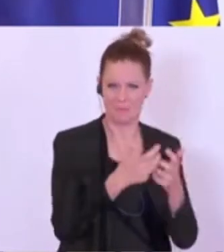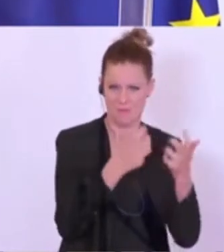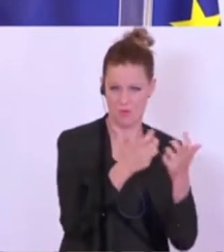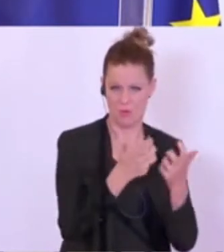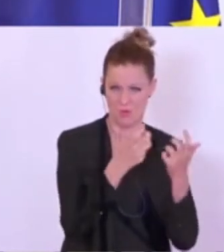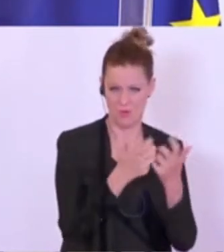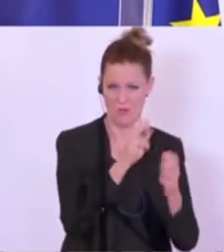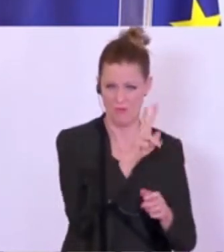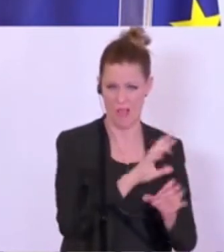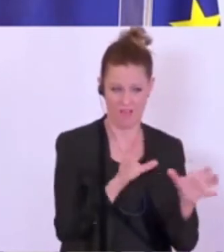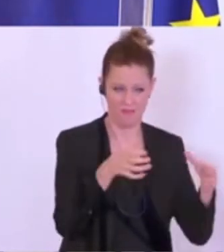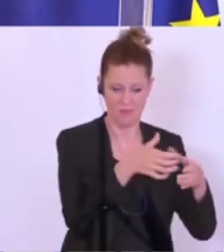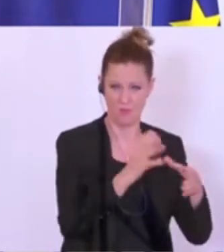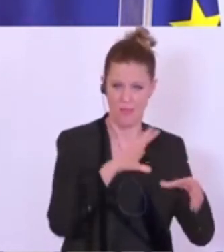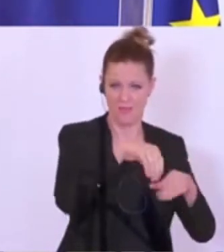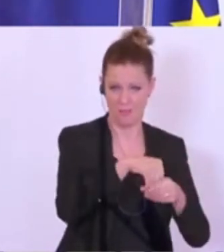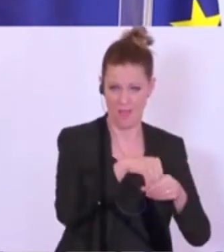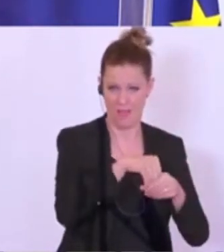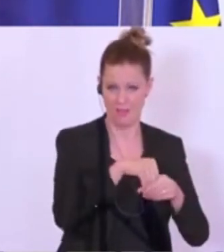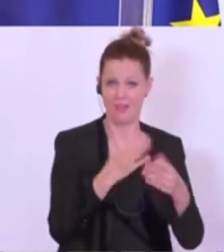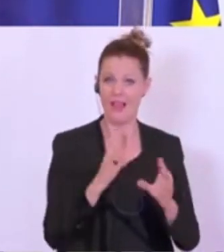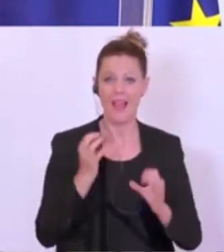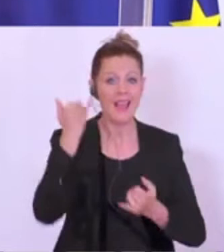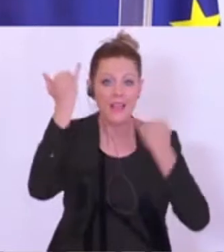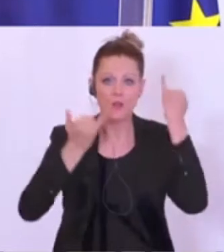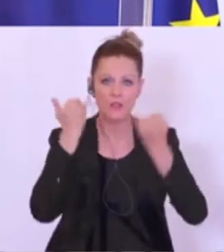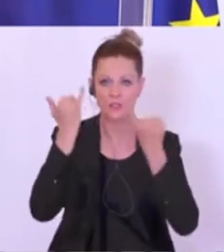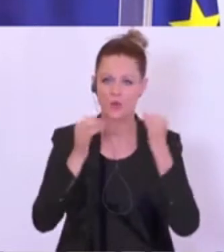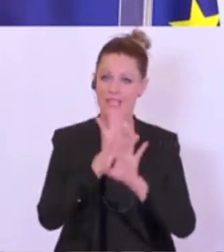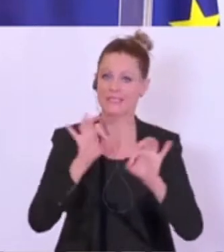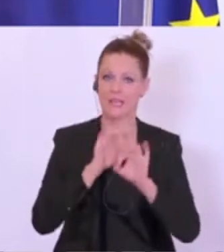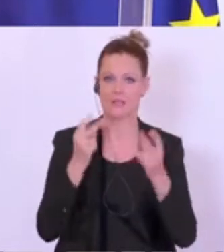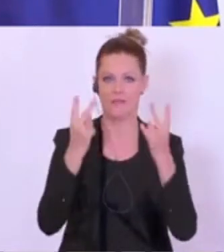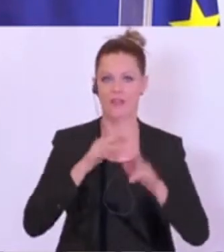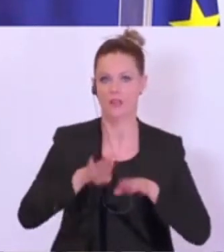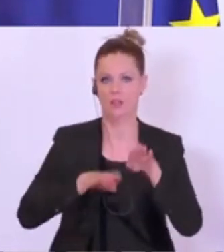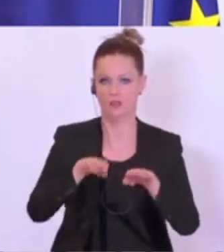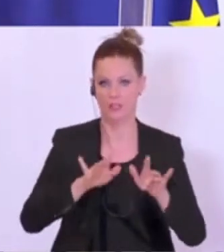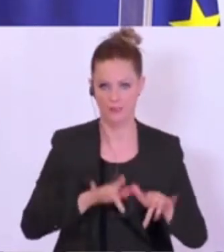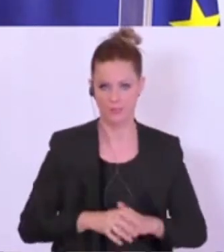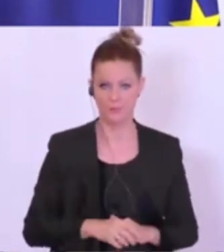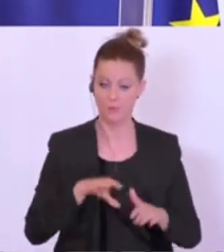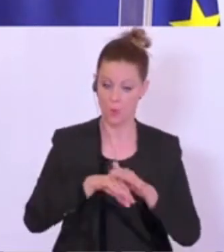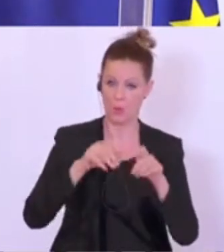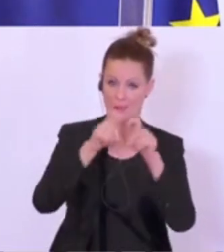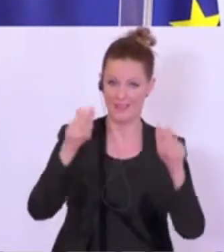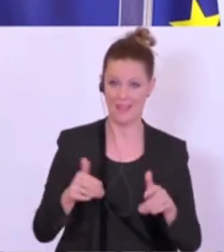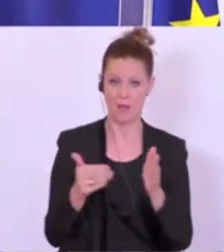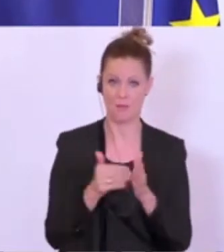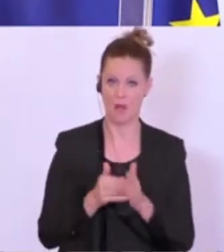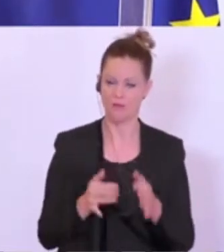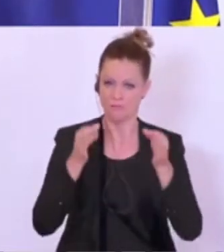dabei ist und es auch hier zeigt, dass Innovation ganz ein wesentlicher Schritt ist. Die Unternehmen brauchen dieses